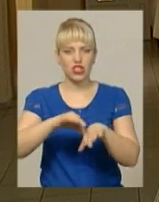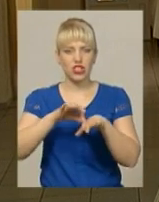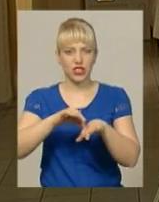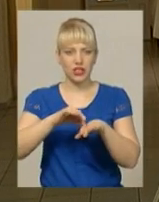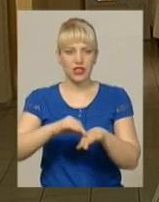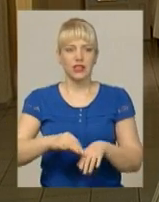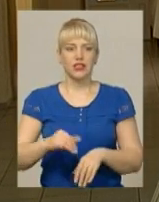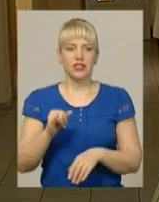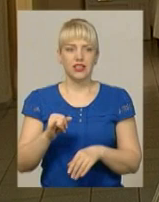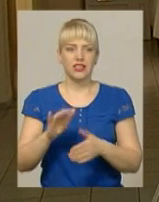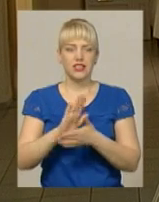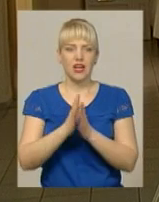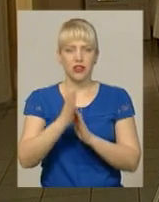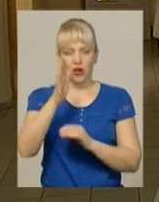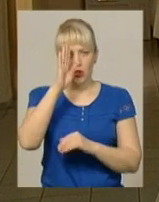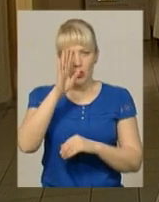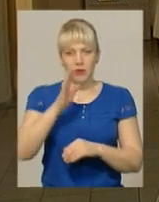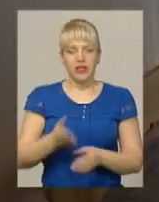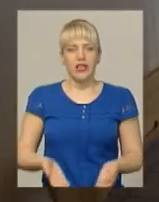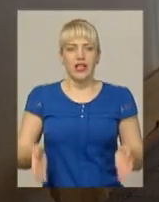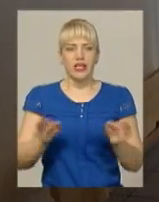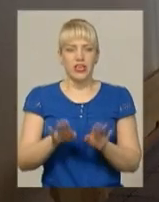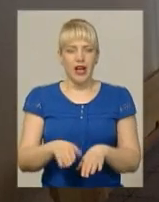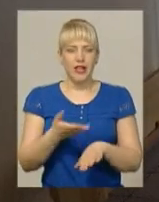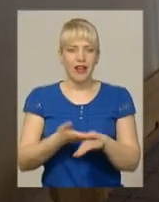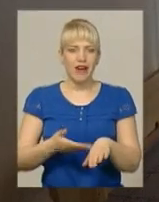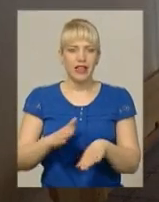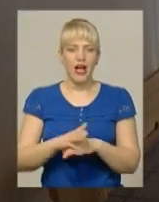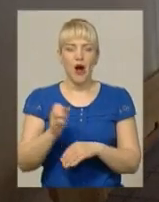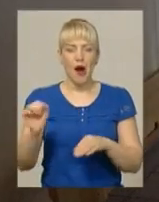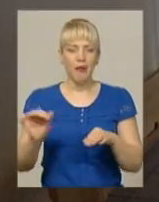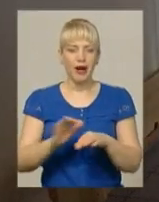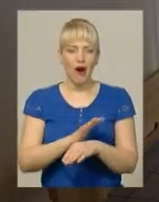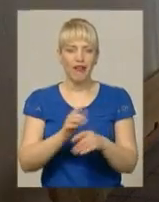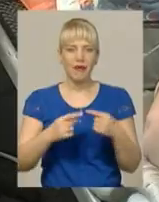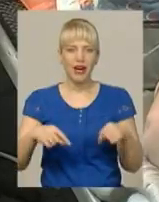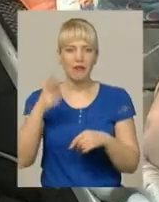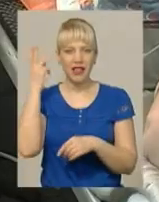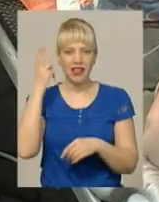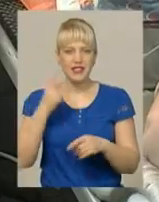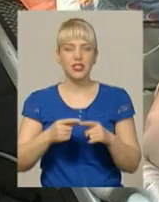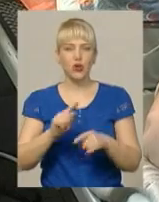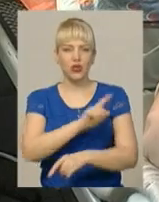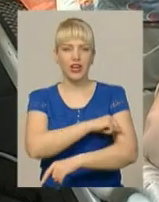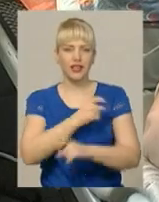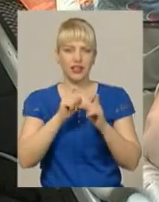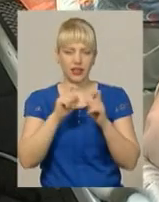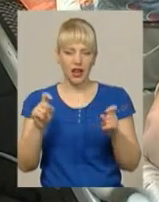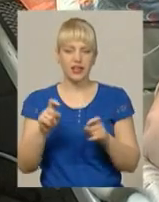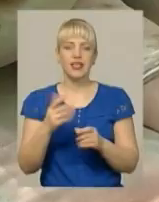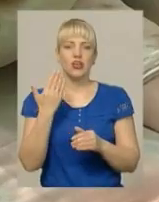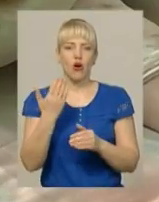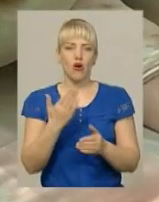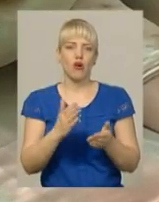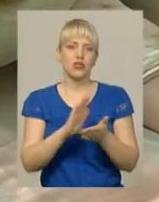і стан хворого залишається важкий. В опіковому відділенні Хмельницької обласної лікарні стан хлопчика вдалося стабілізувати,